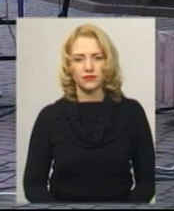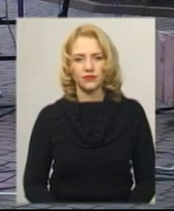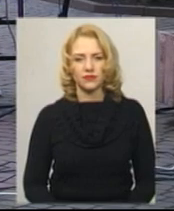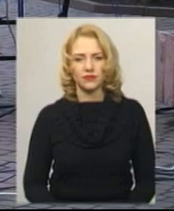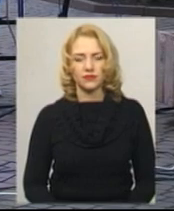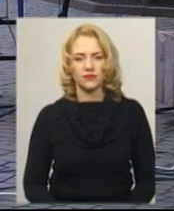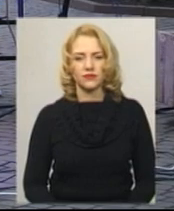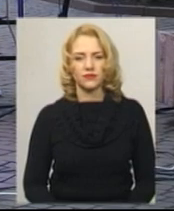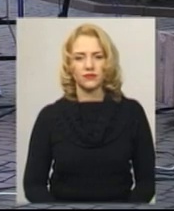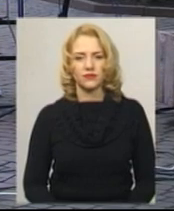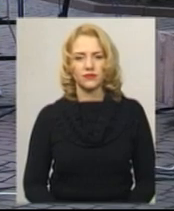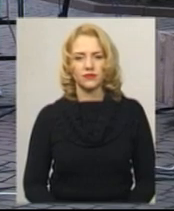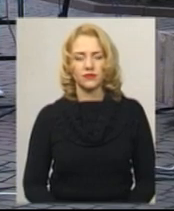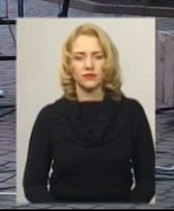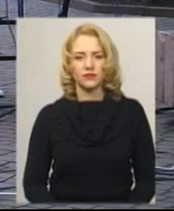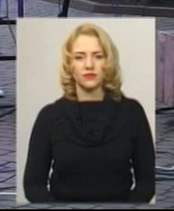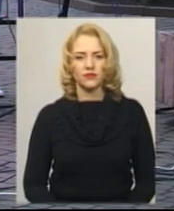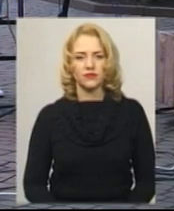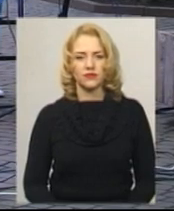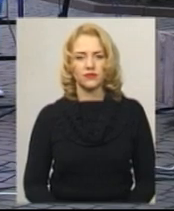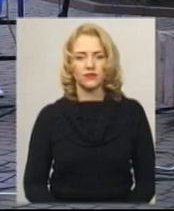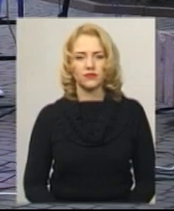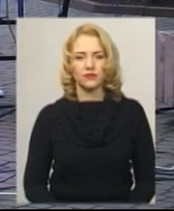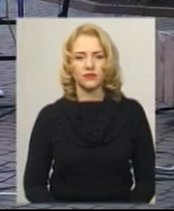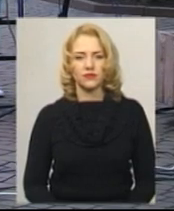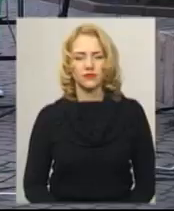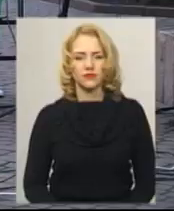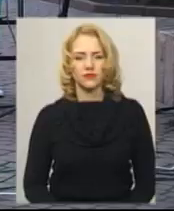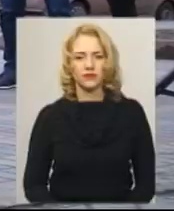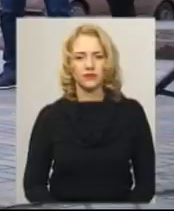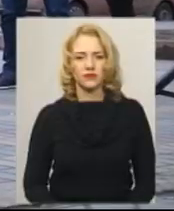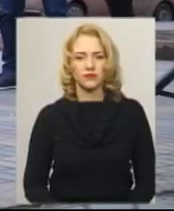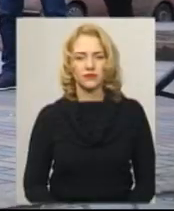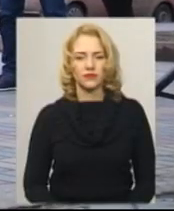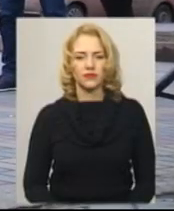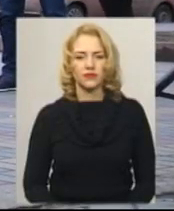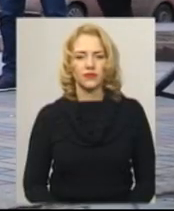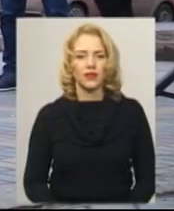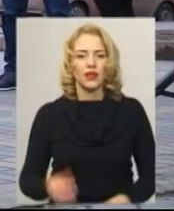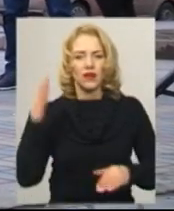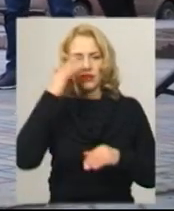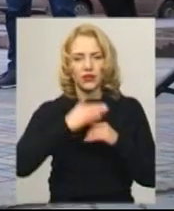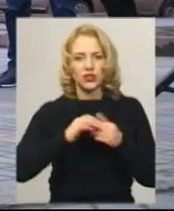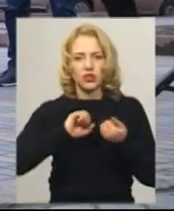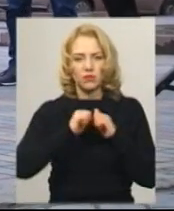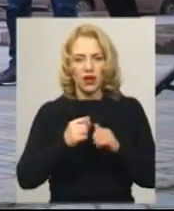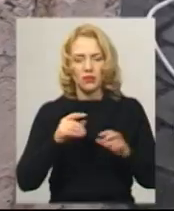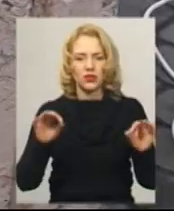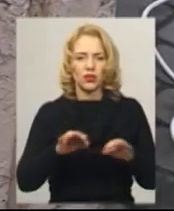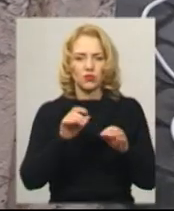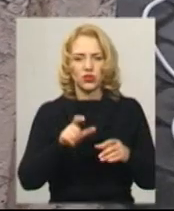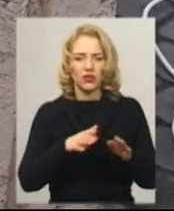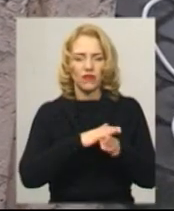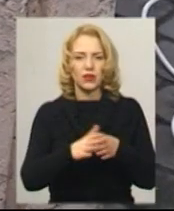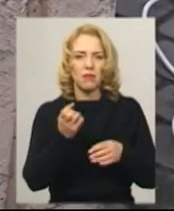і в чому я винен на нашій землі». На вечір пам'яті музиканта виконує 15 композиції